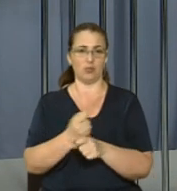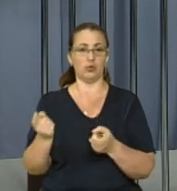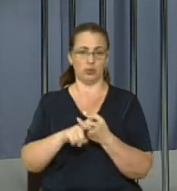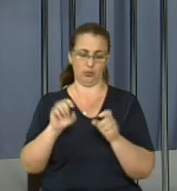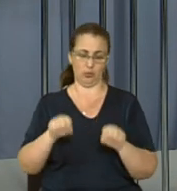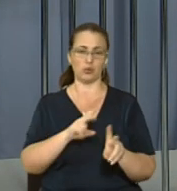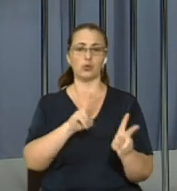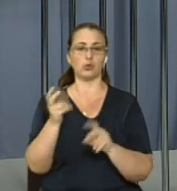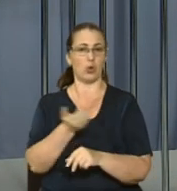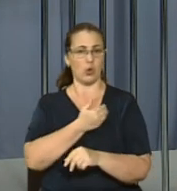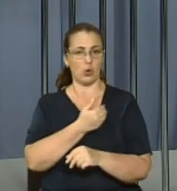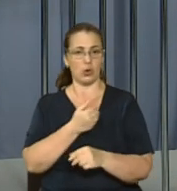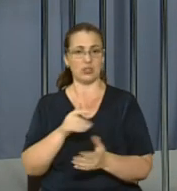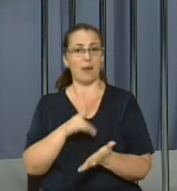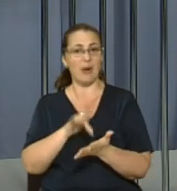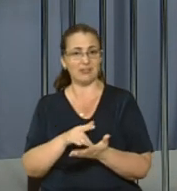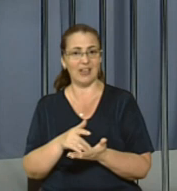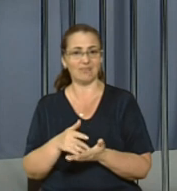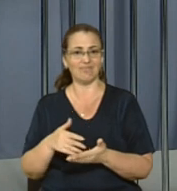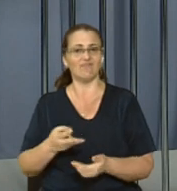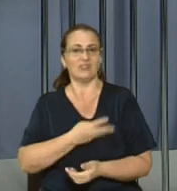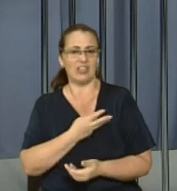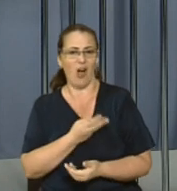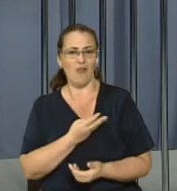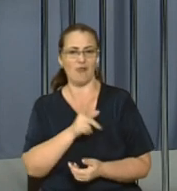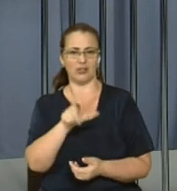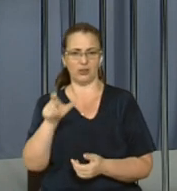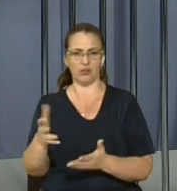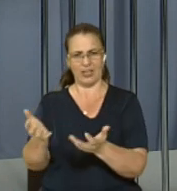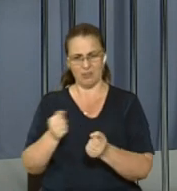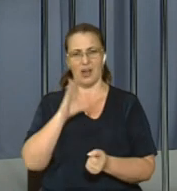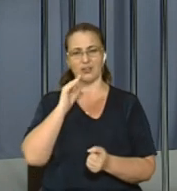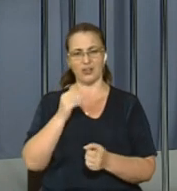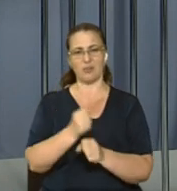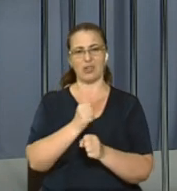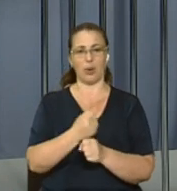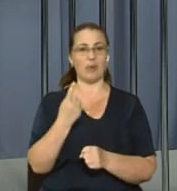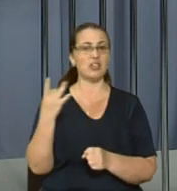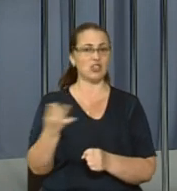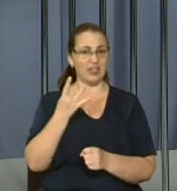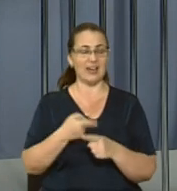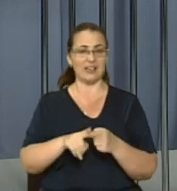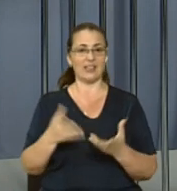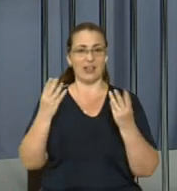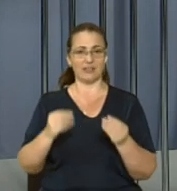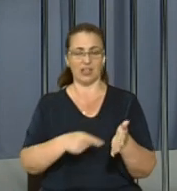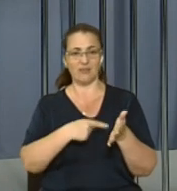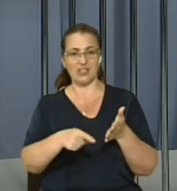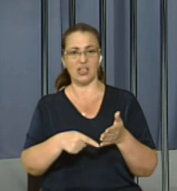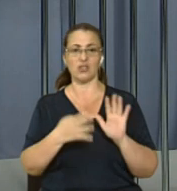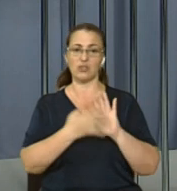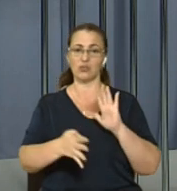охочі. Мета акції – заохотити людей брати собак із собою на роботу. Вперше у світі цей день відзначили у 1999